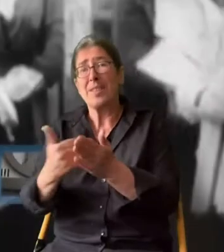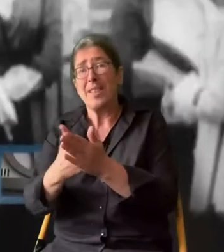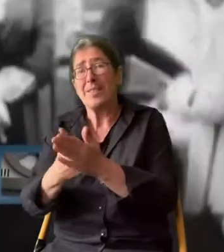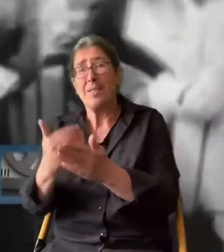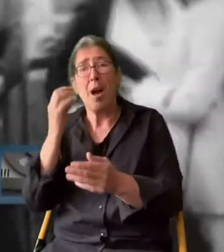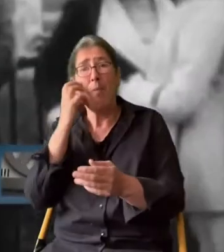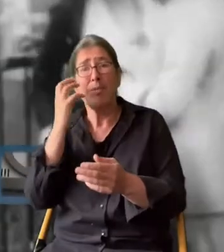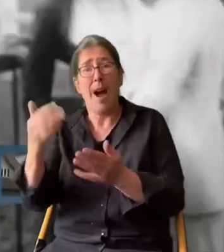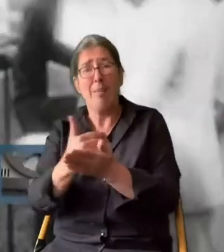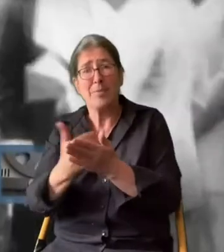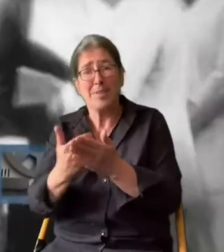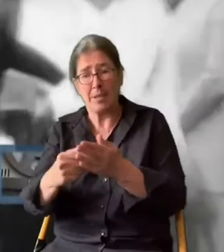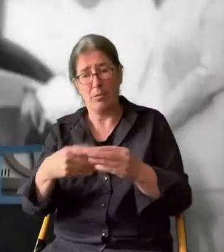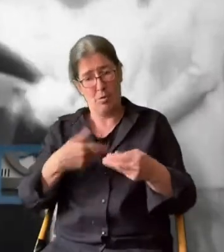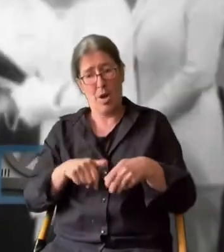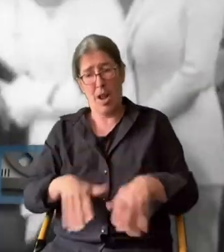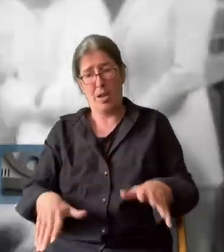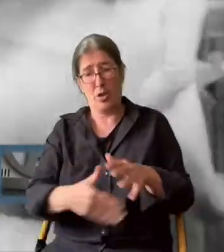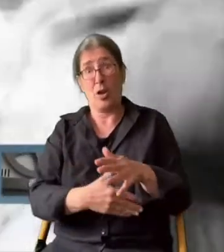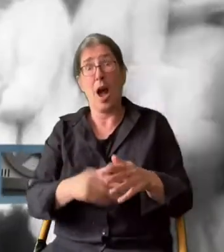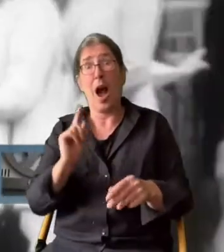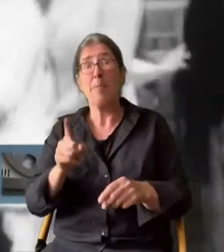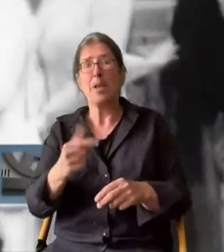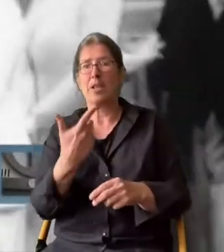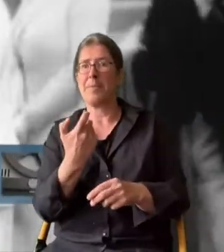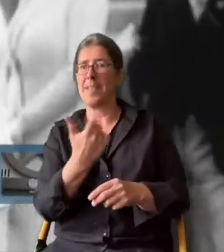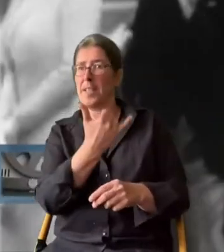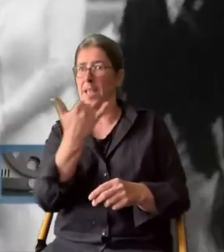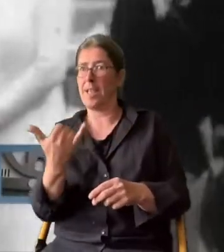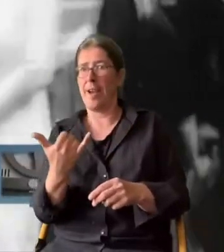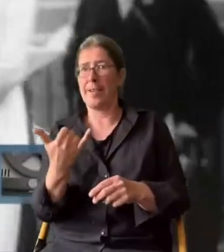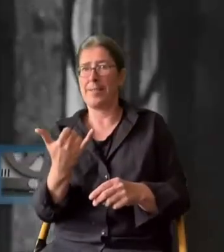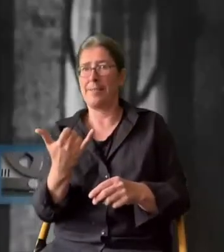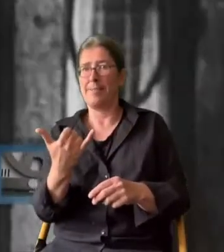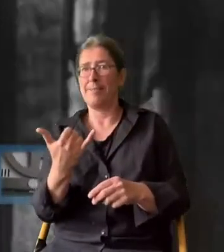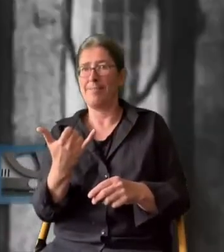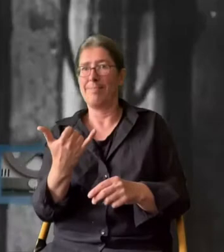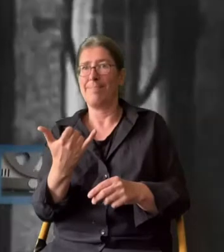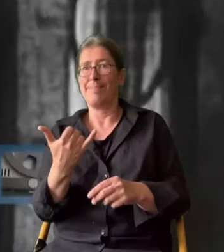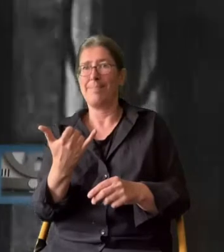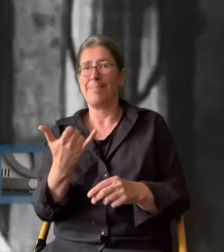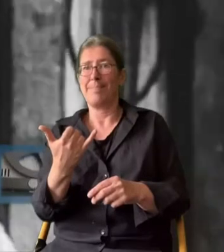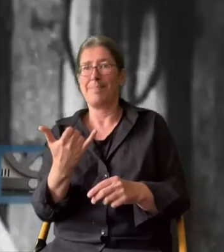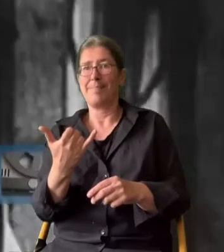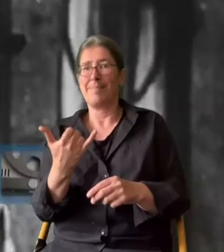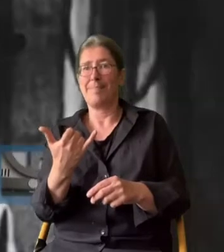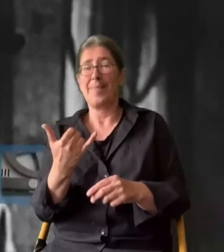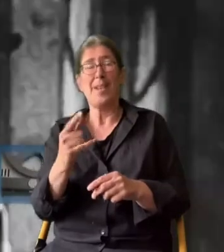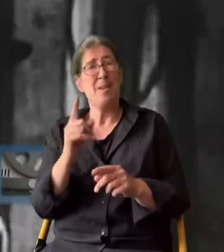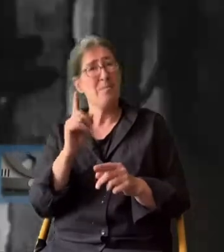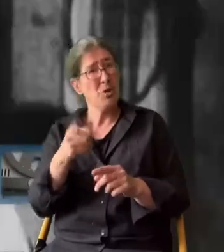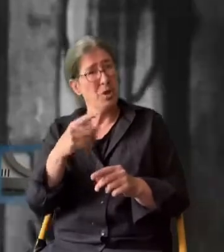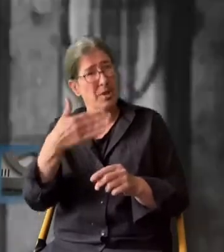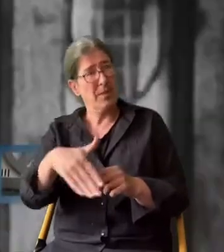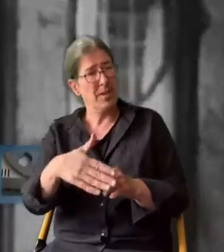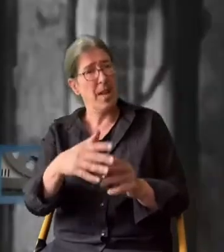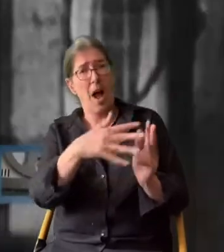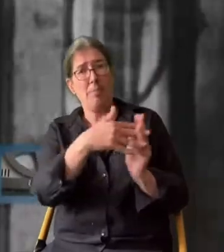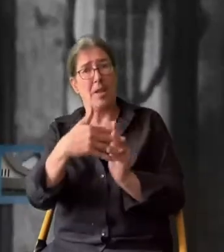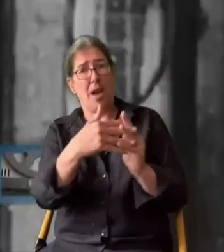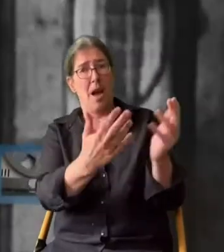Hamster und trug sie auch noch den langen Rock. Aber in den 20er Jahren dann, das muss der